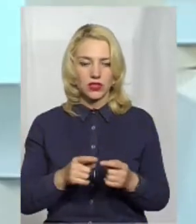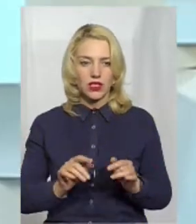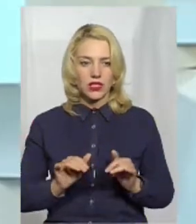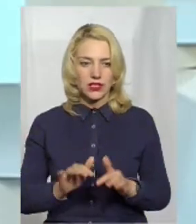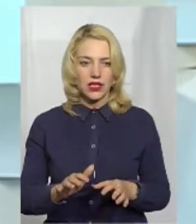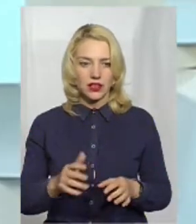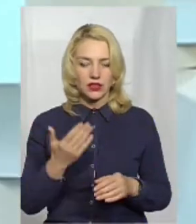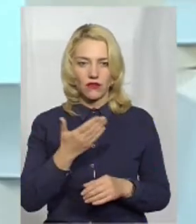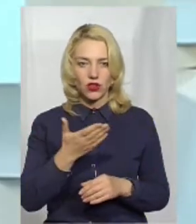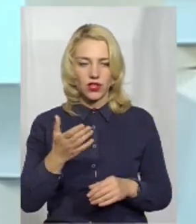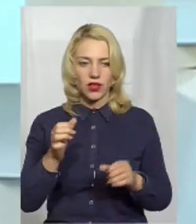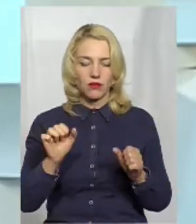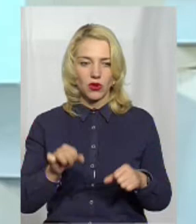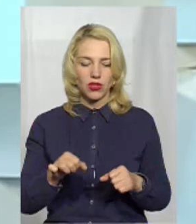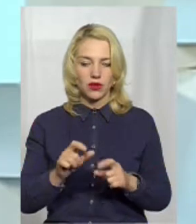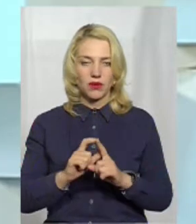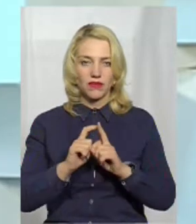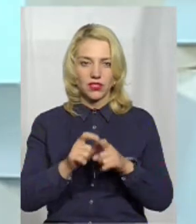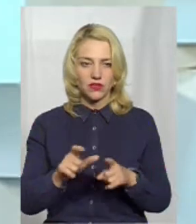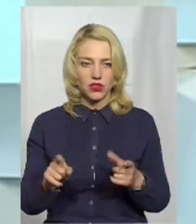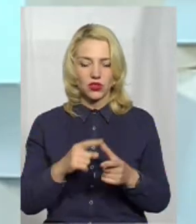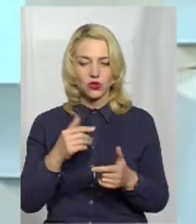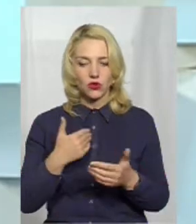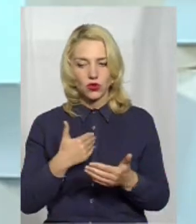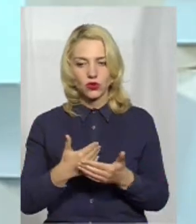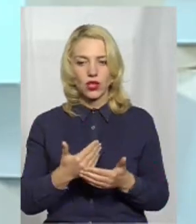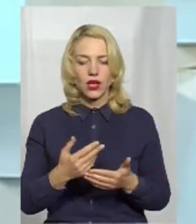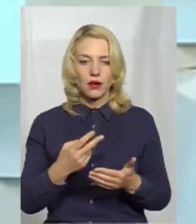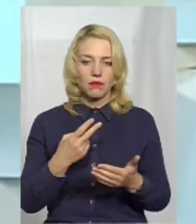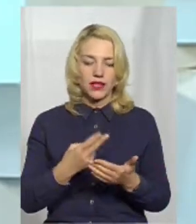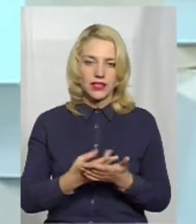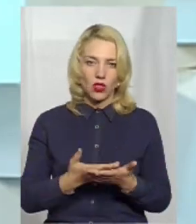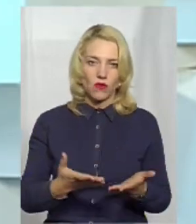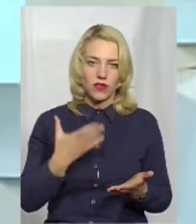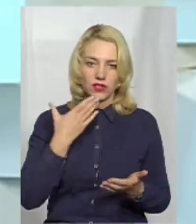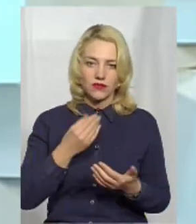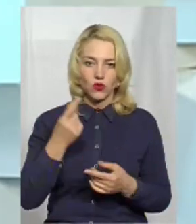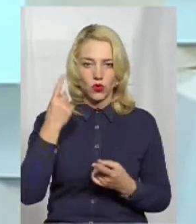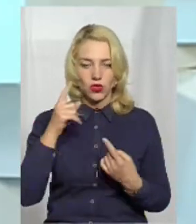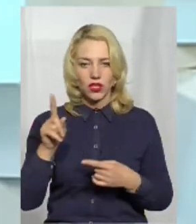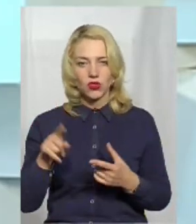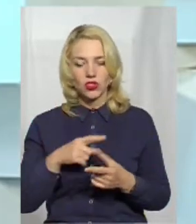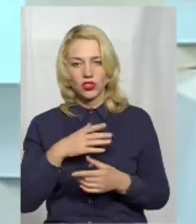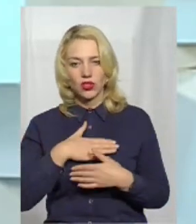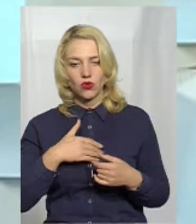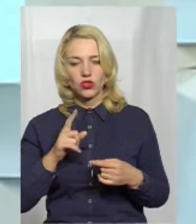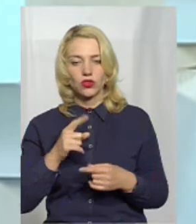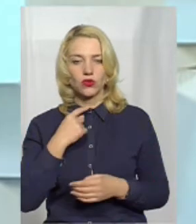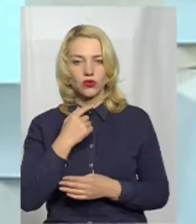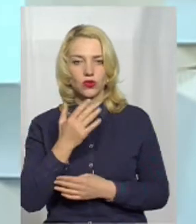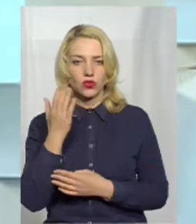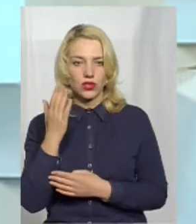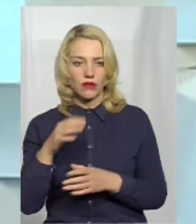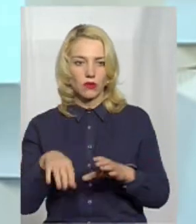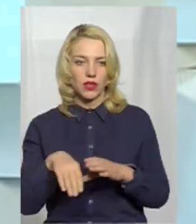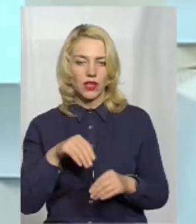висловитись, чи хочуть вони презентувати свої дею, чи не хочуть. І серед тих, хто зголосився, обиралися 4